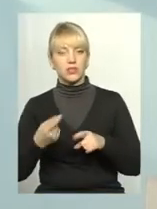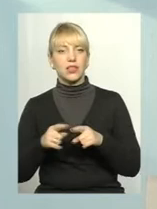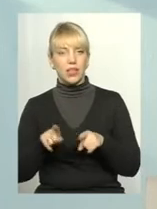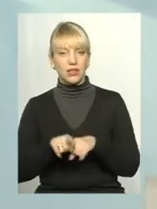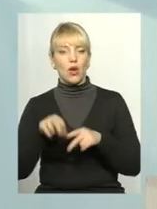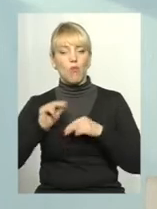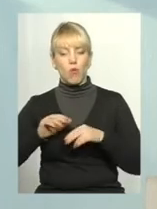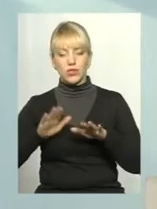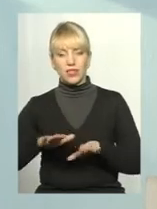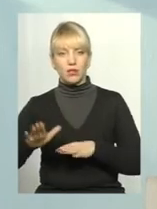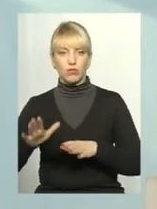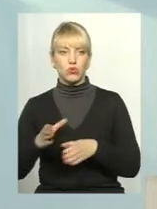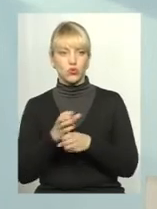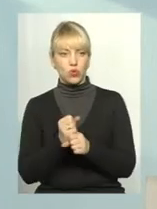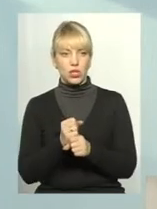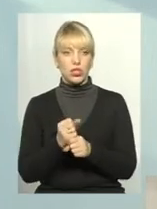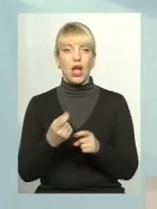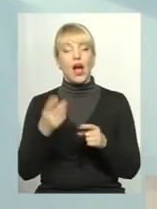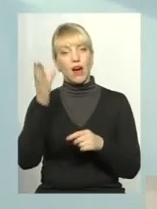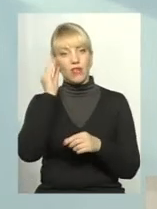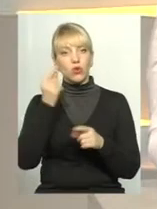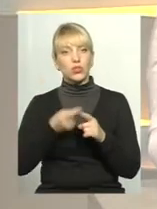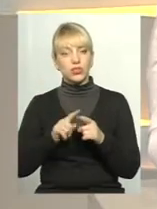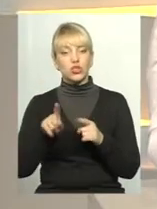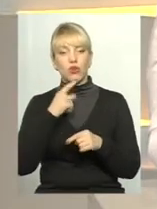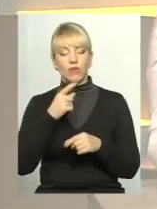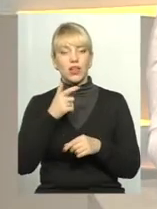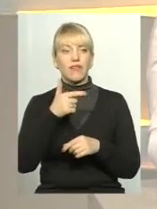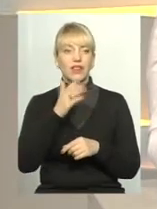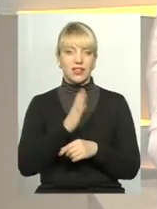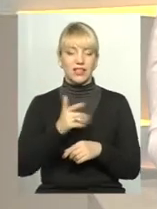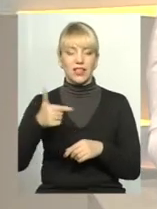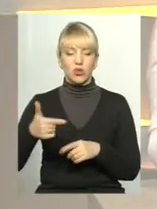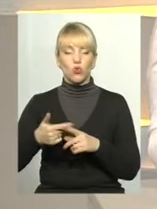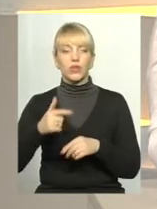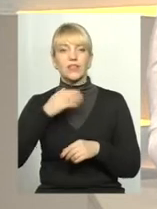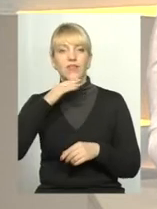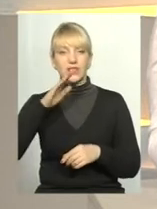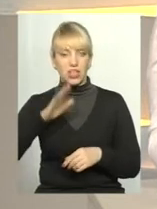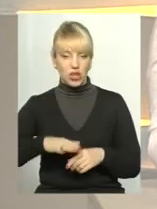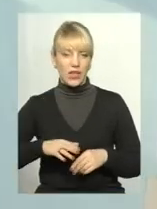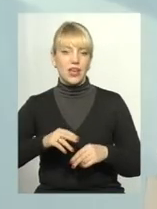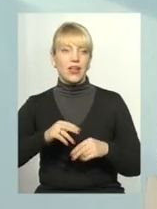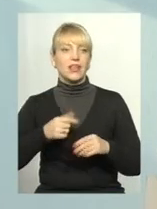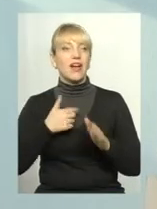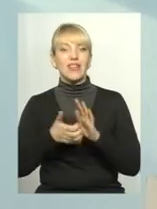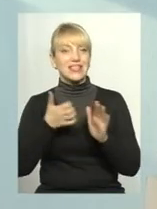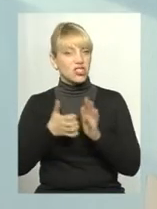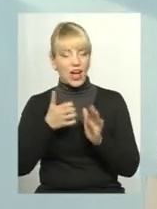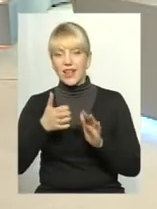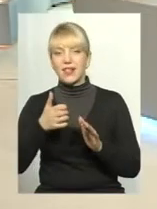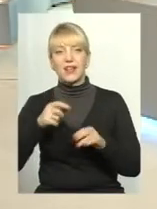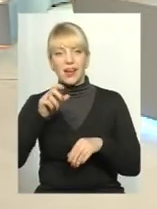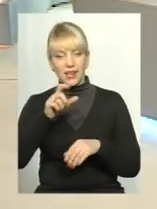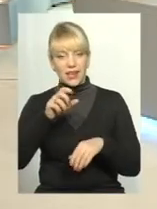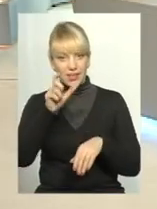Але, враховуючи те, що казала Валентина Ригорівна, що в нас лікарів все-таки не вистачає, то вони теж будуть працевлаштовані. Тобто, якщо